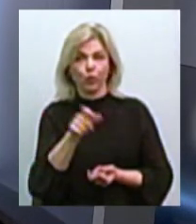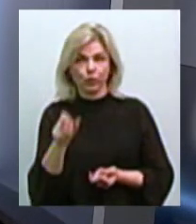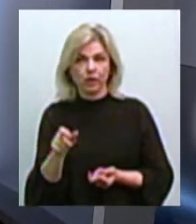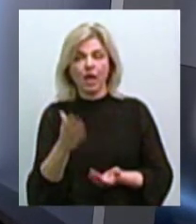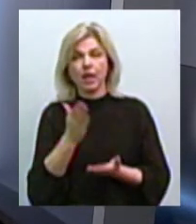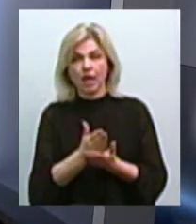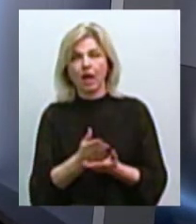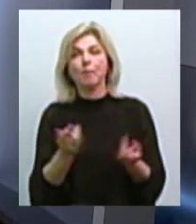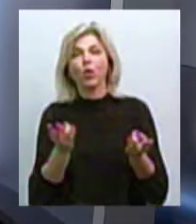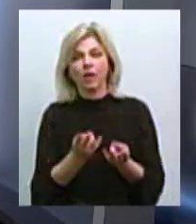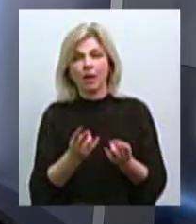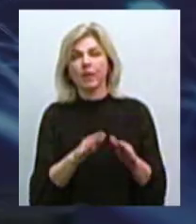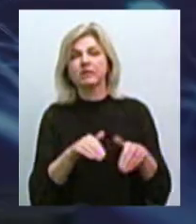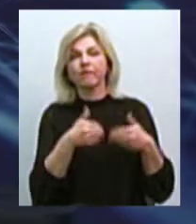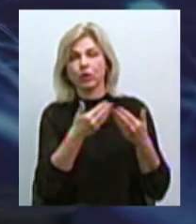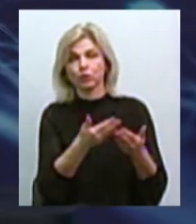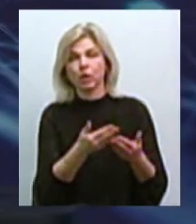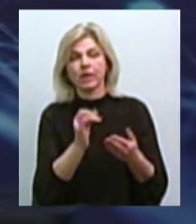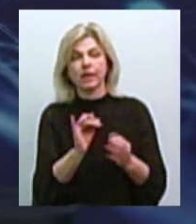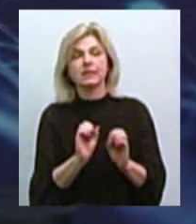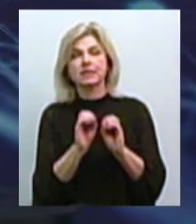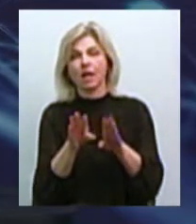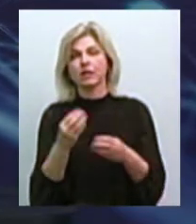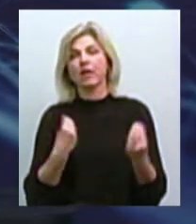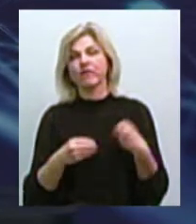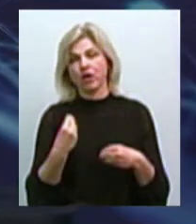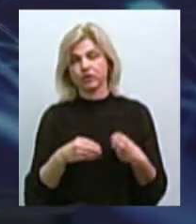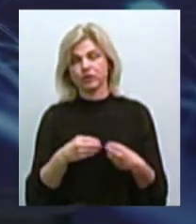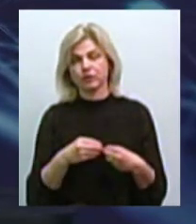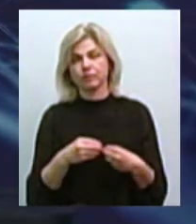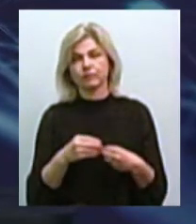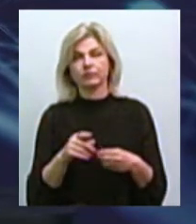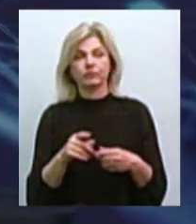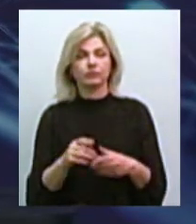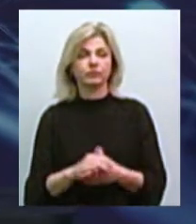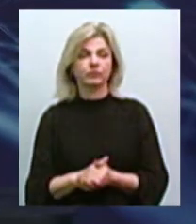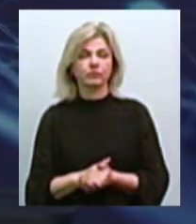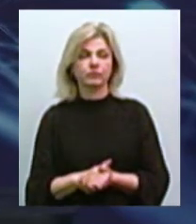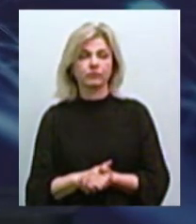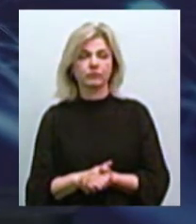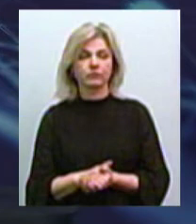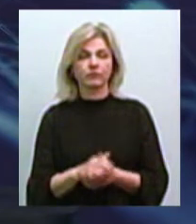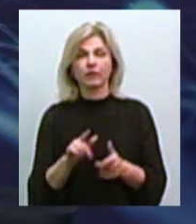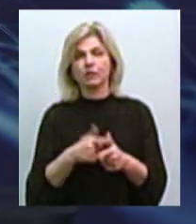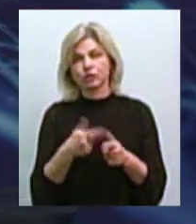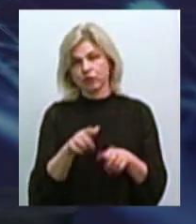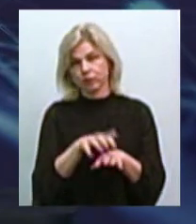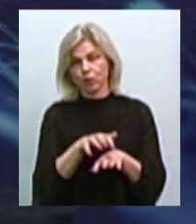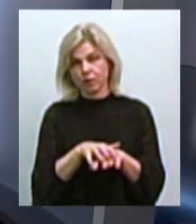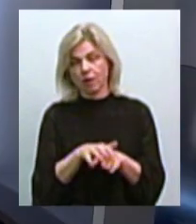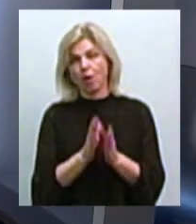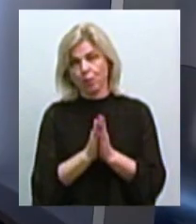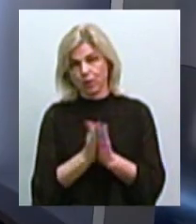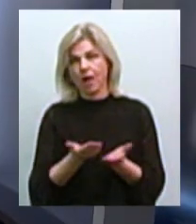є потреба звернутися і здати речі чи обов'ю, будь